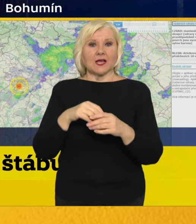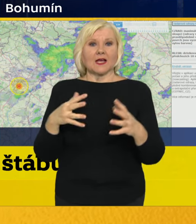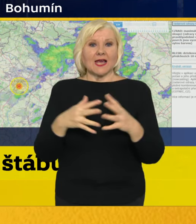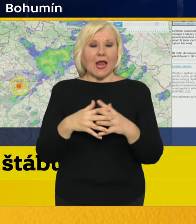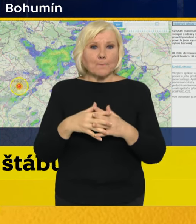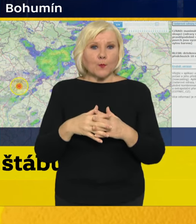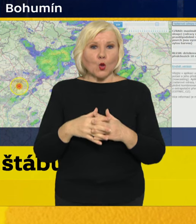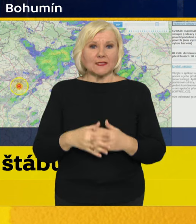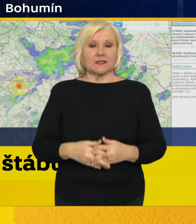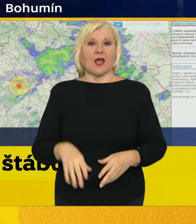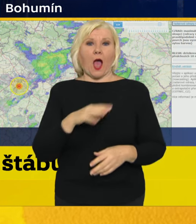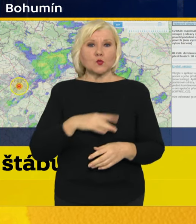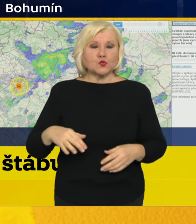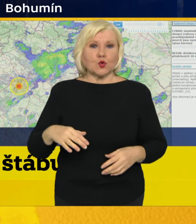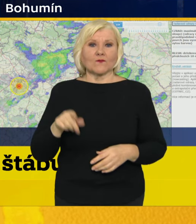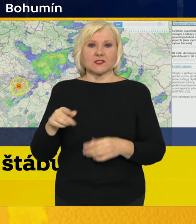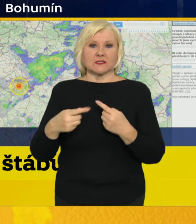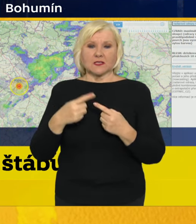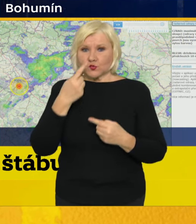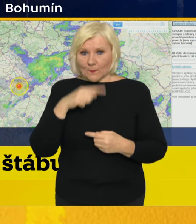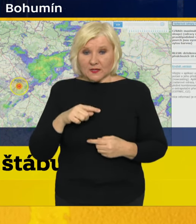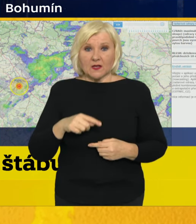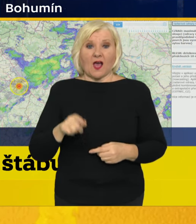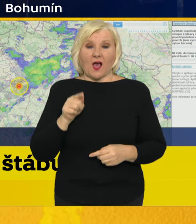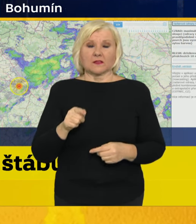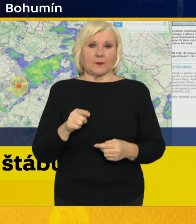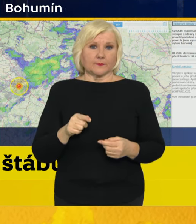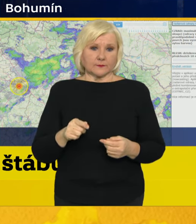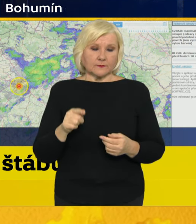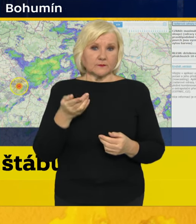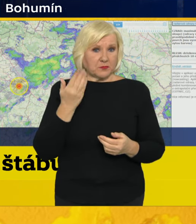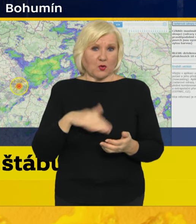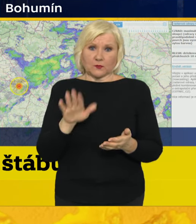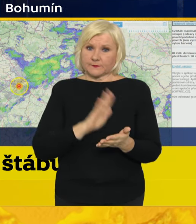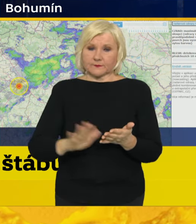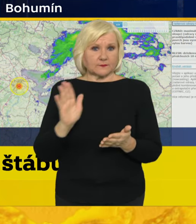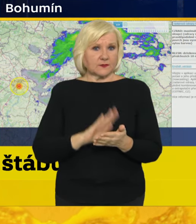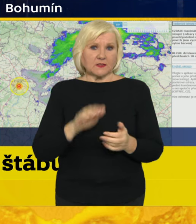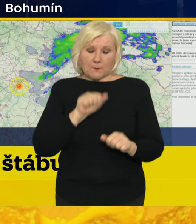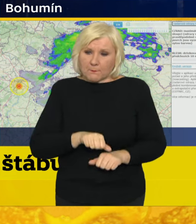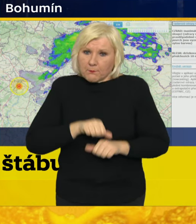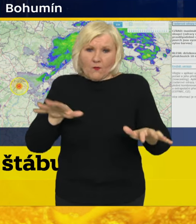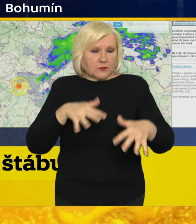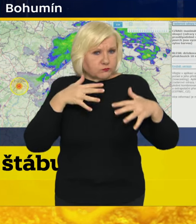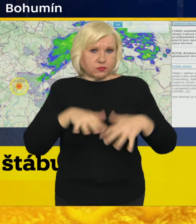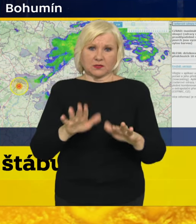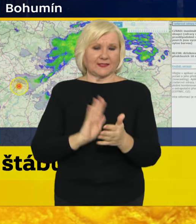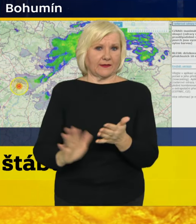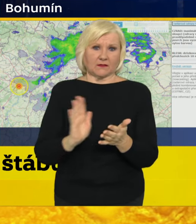Hanušovicích na Šumpersku, kde se rychle prohnala povodňová vlna. Ta